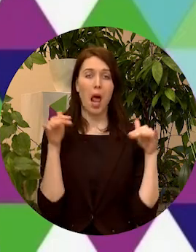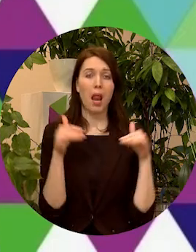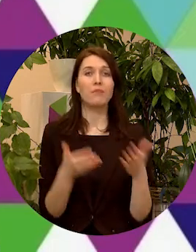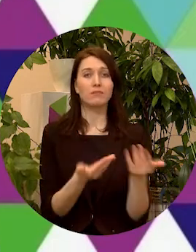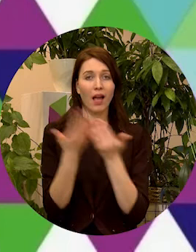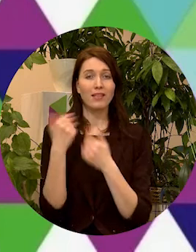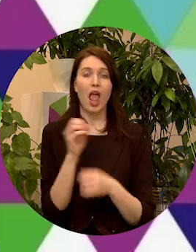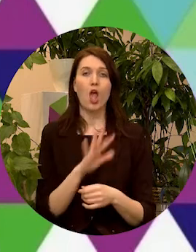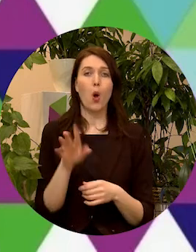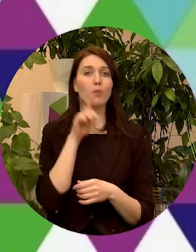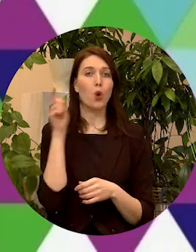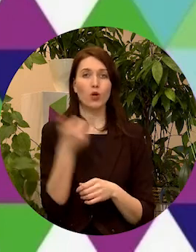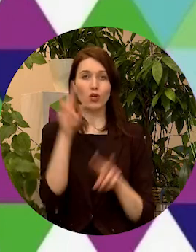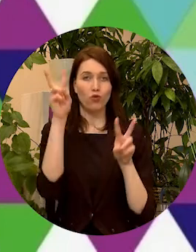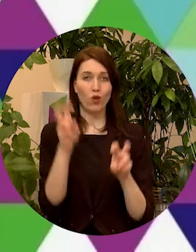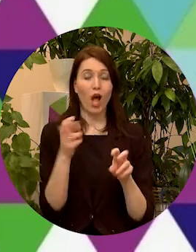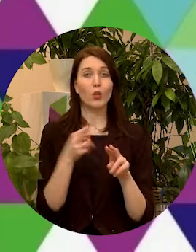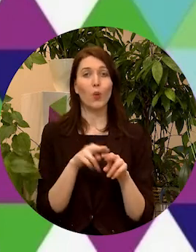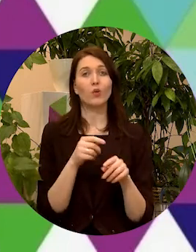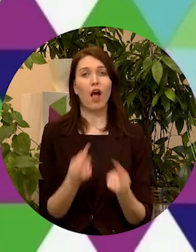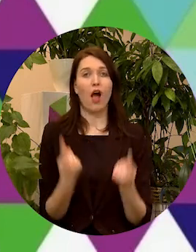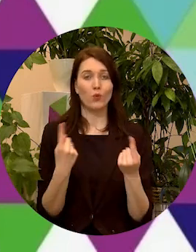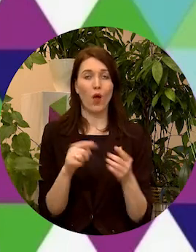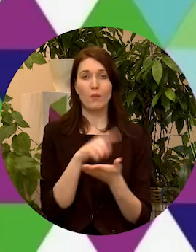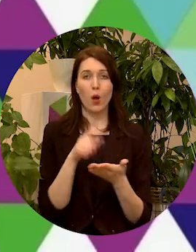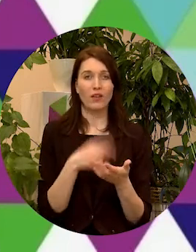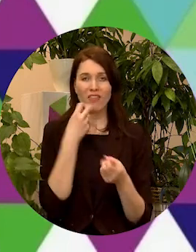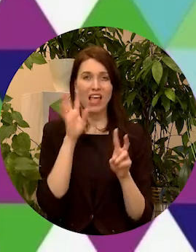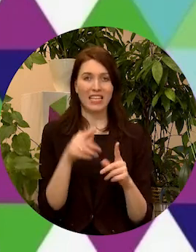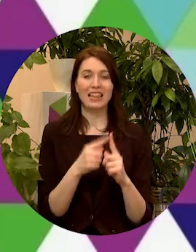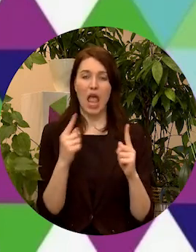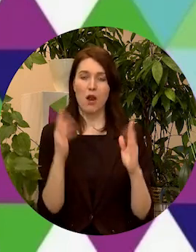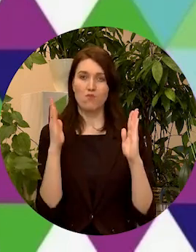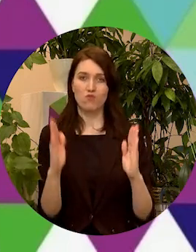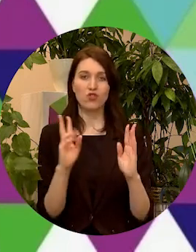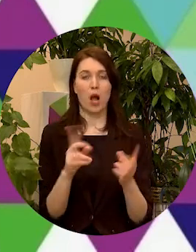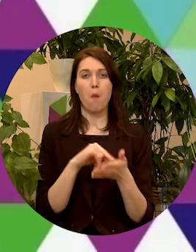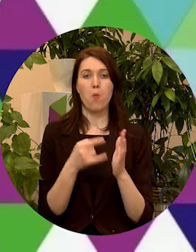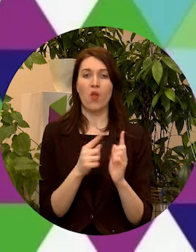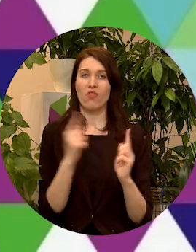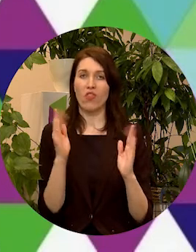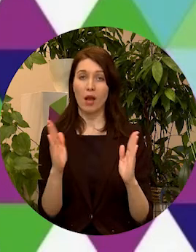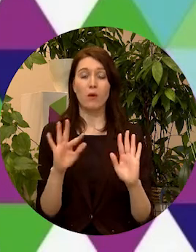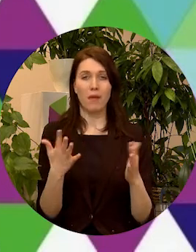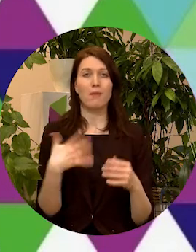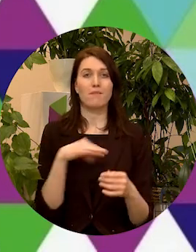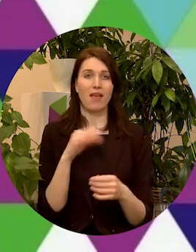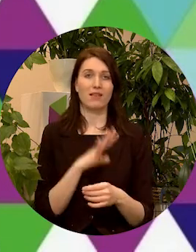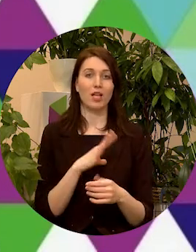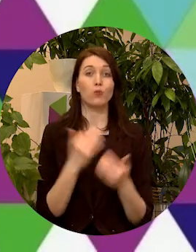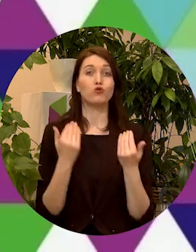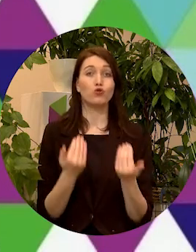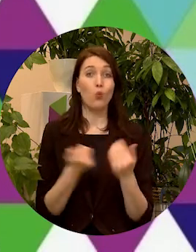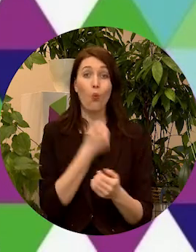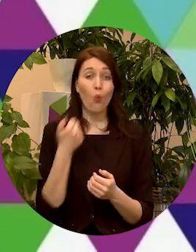Eiropas jauniešu gadu, un tā jautājumiem neskatīties terminēt, kā uz terminētu projektu tieši pretēji, mēs sagaidām, ka šajā gadā